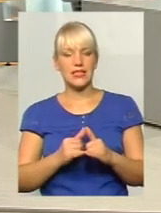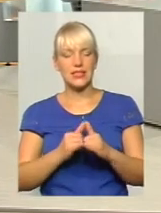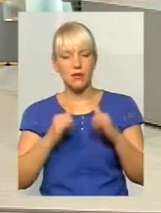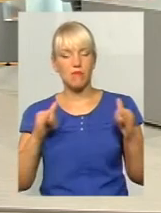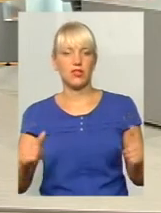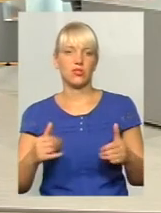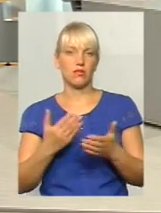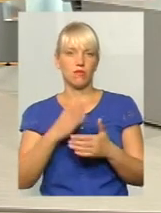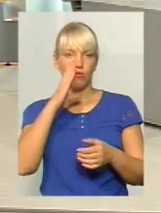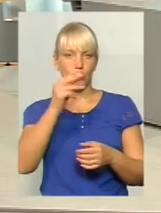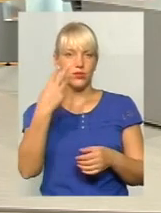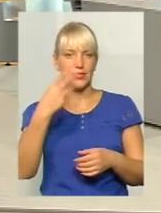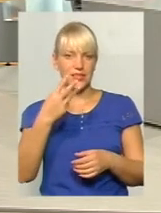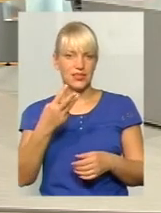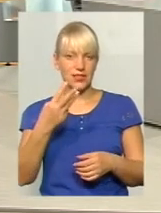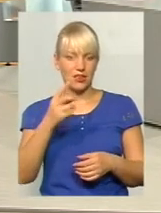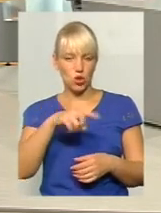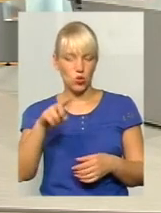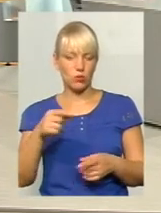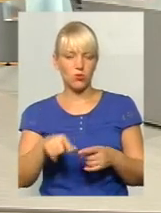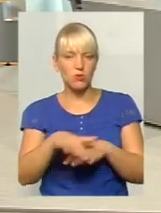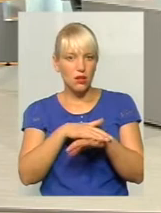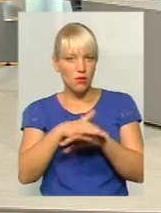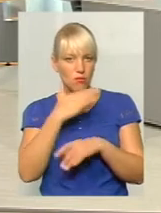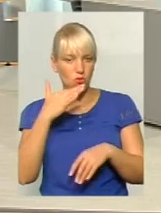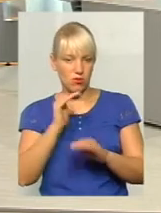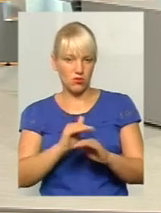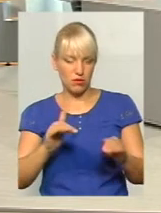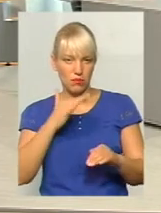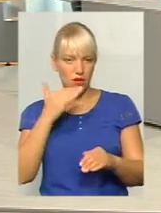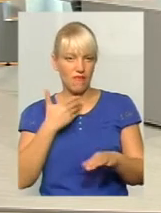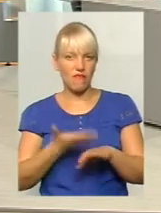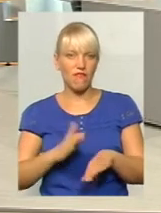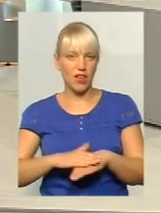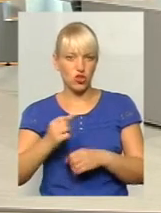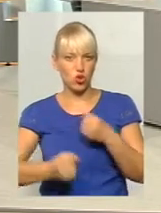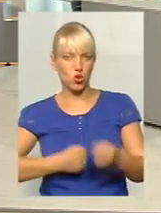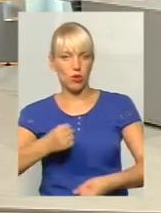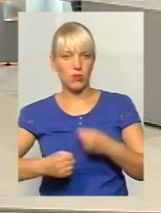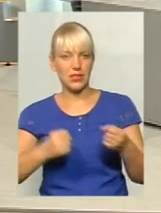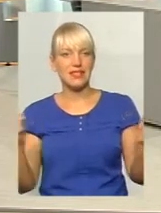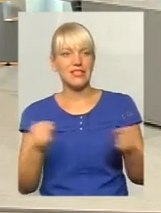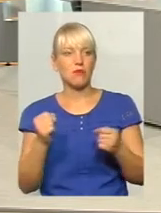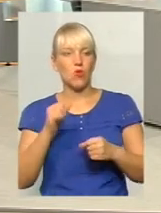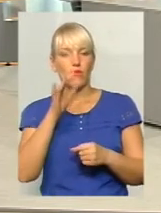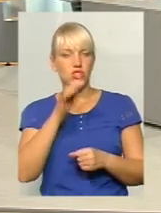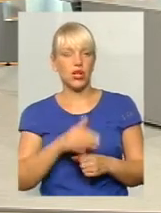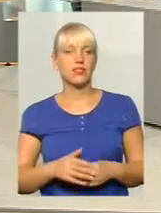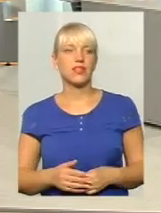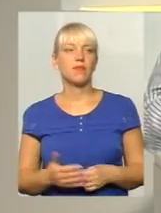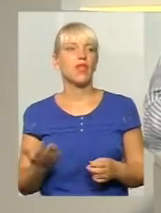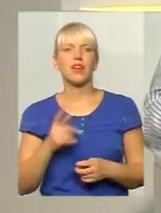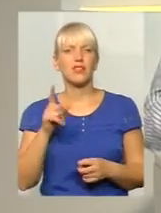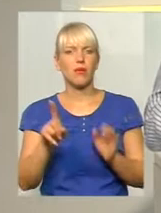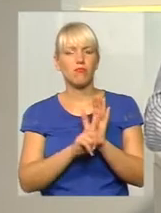маршрут, забільсувати, тому що тут населення велике, багато діток, нам дуже важко добиратися, тут у нас зимовий час. А який там